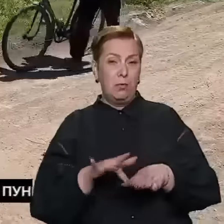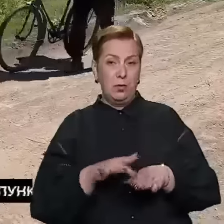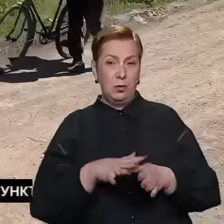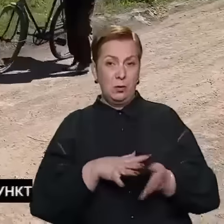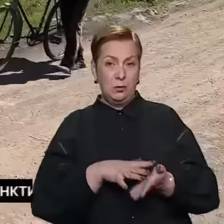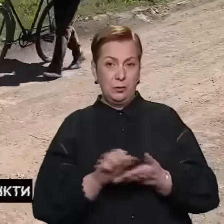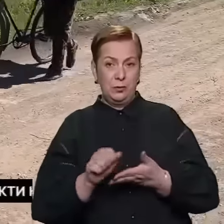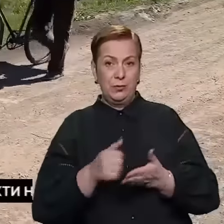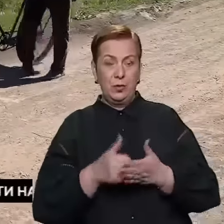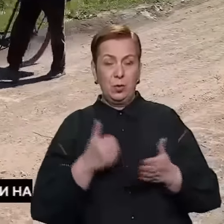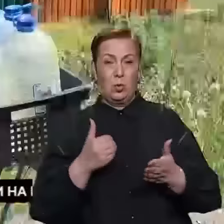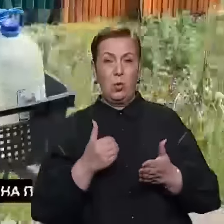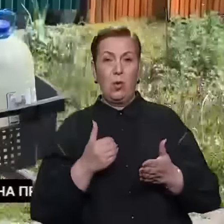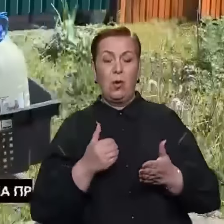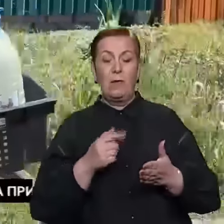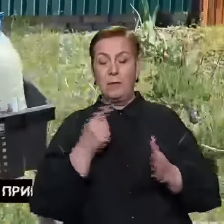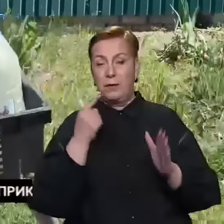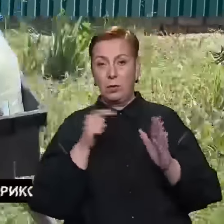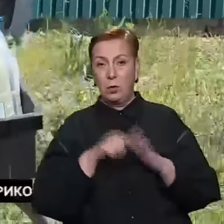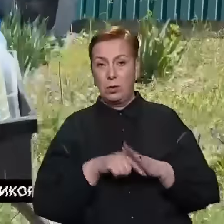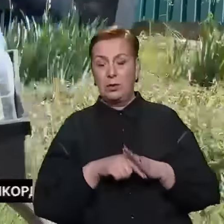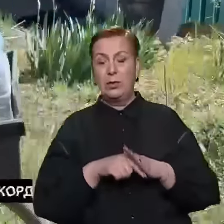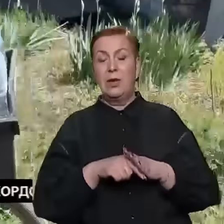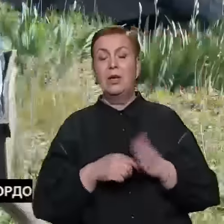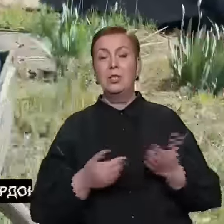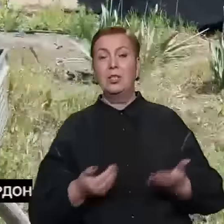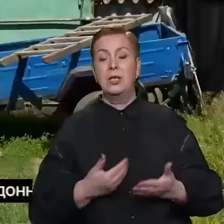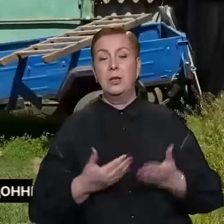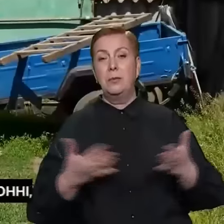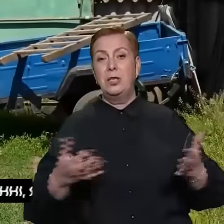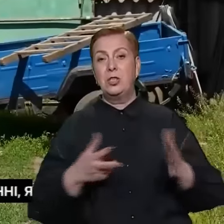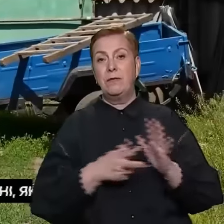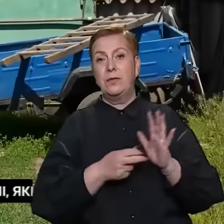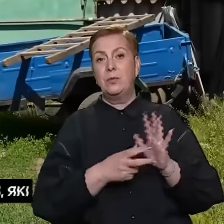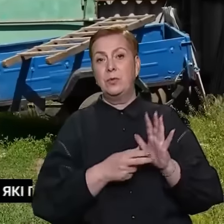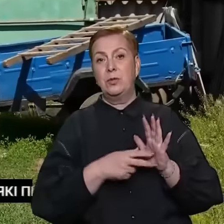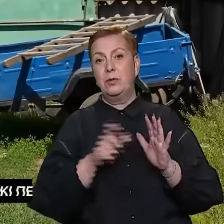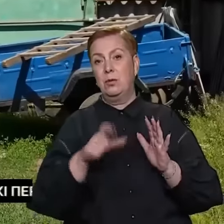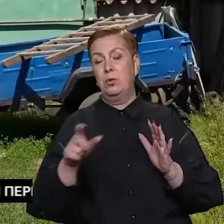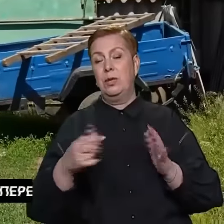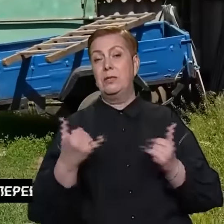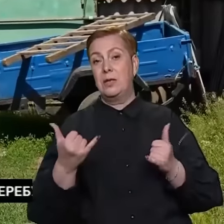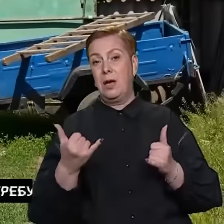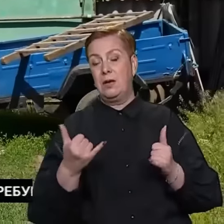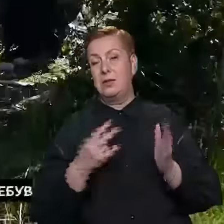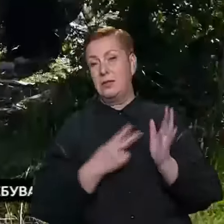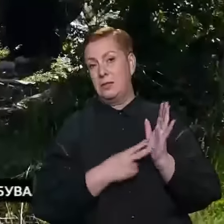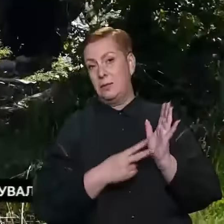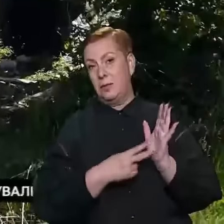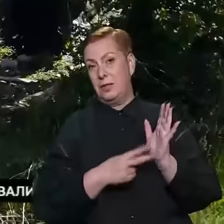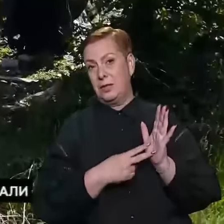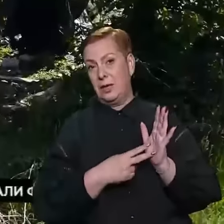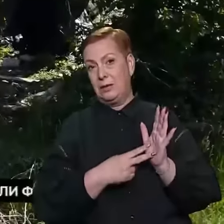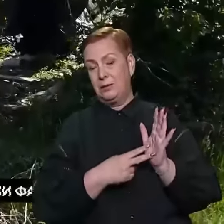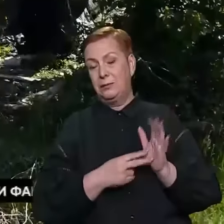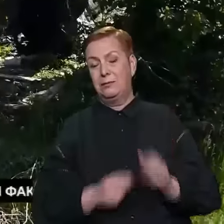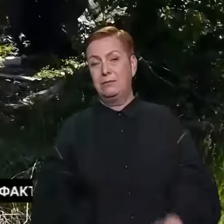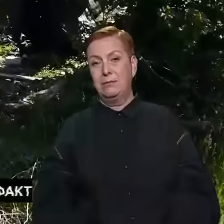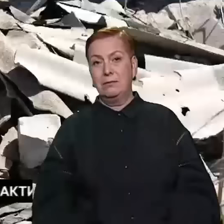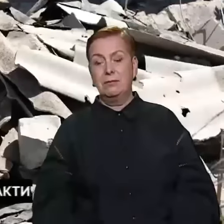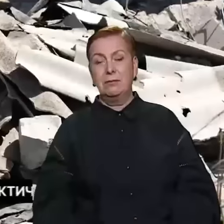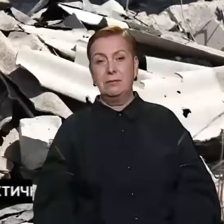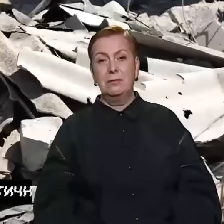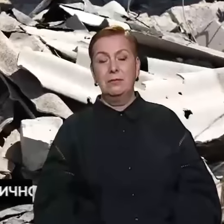повномасштабного вторгнення тут жили більше восьми сотень людей. Зараз 70, повідомили Лиманські військові адміністрації. Анастасія Галасюк,